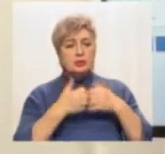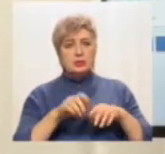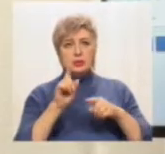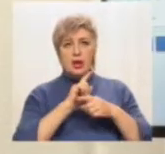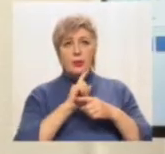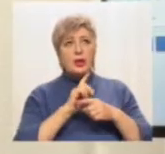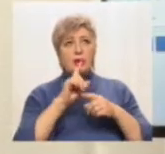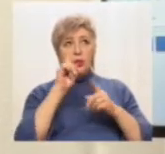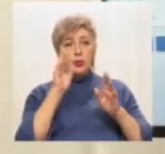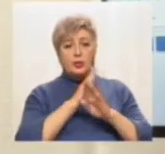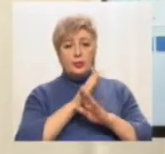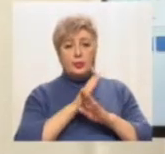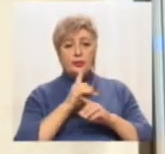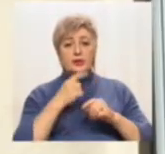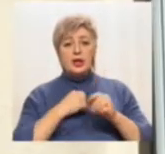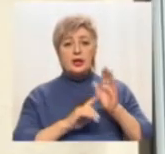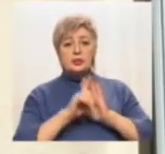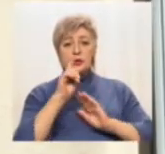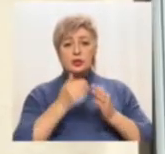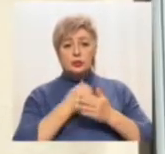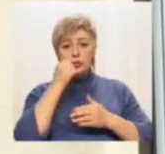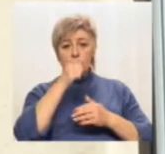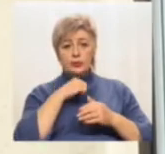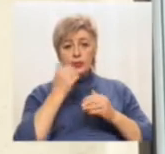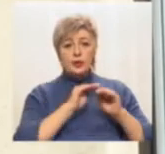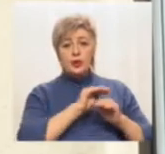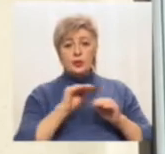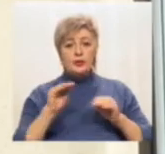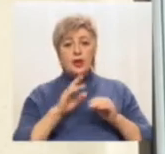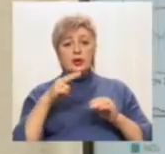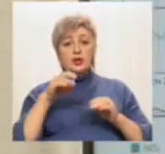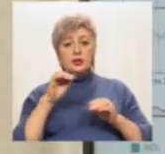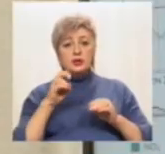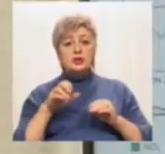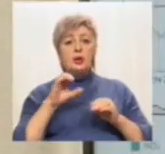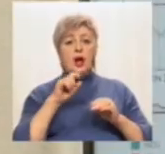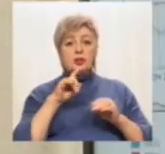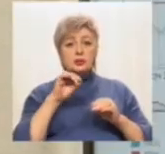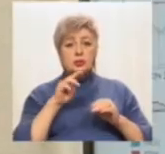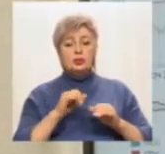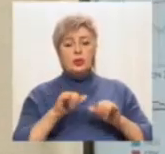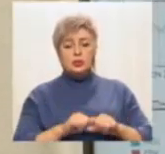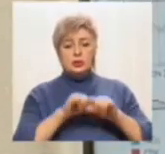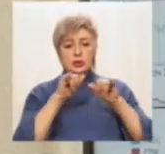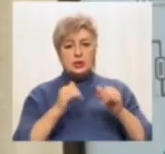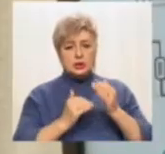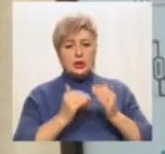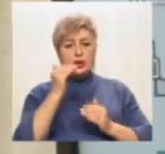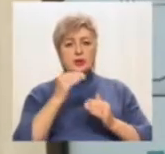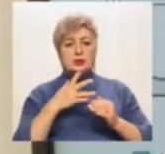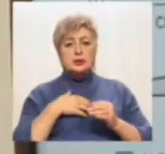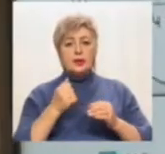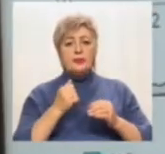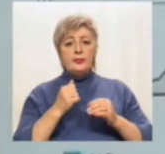речовинами. Розповів, з початку нового року рівень діоксиду азоту на житловому масиві перемоги 4 зріс. При середньодобовій гранично